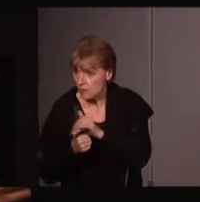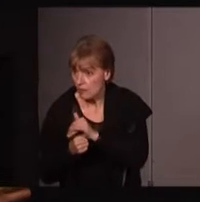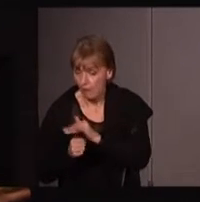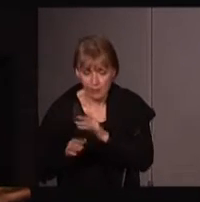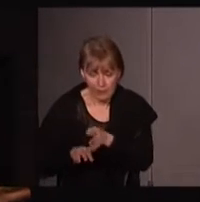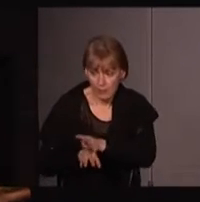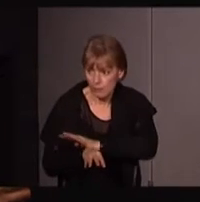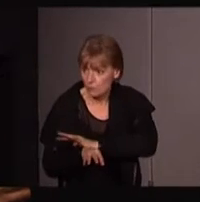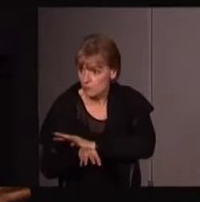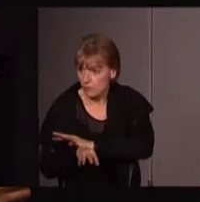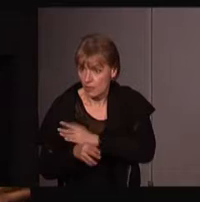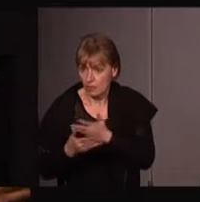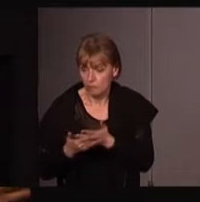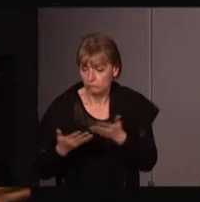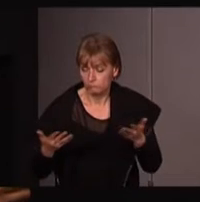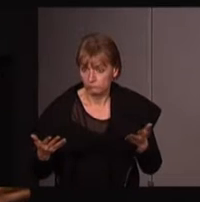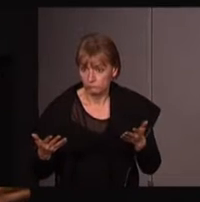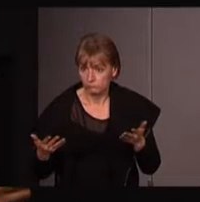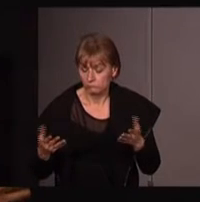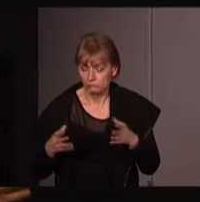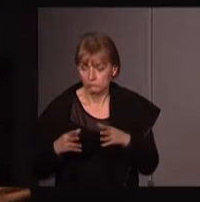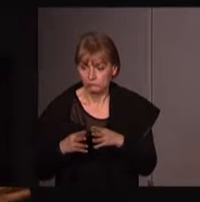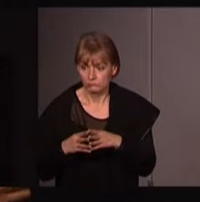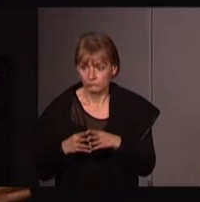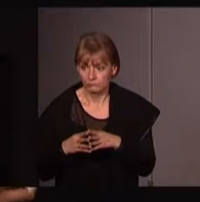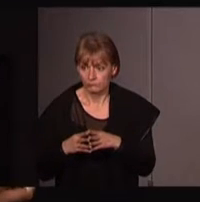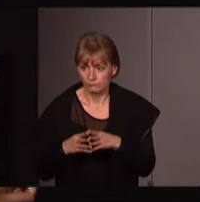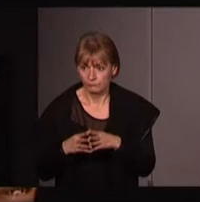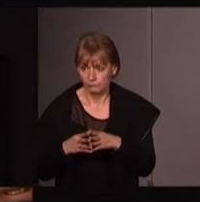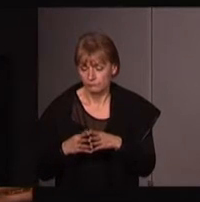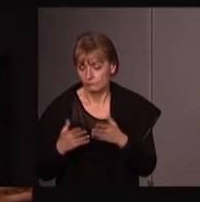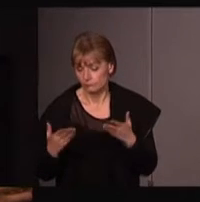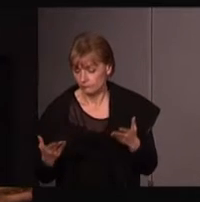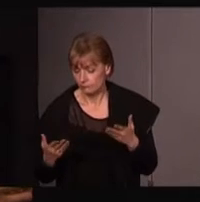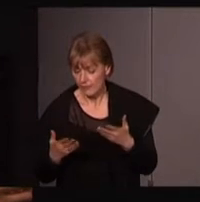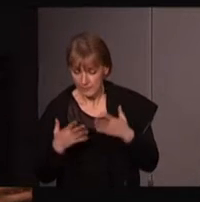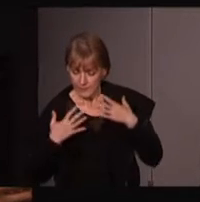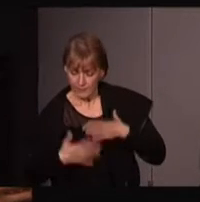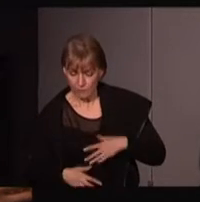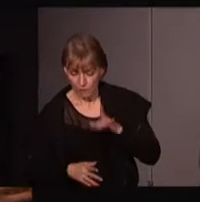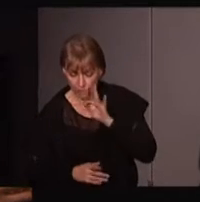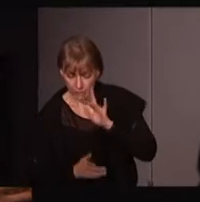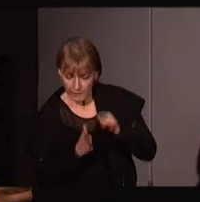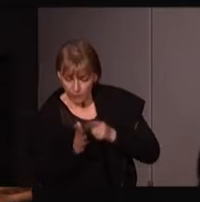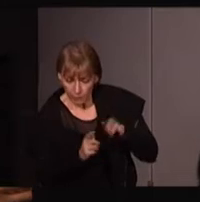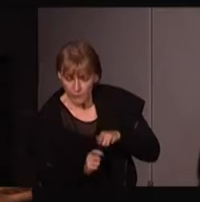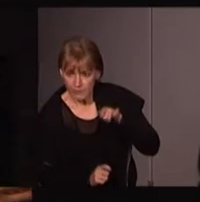de toutes les dimensions que vous voulez, à réévaluer le corps féminin, à